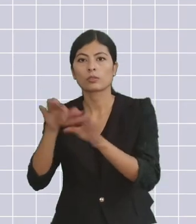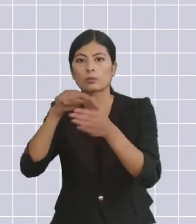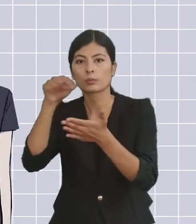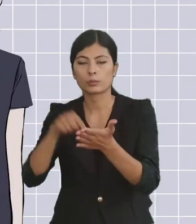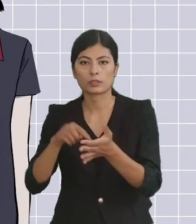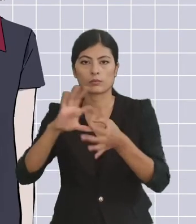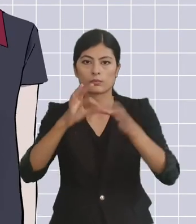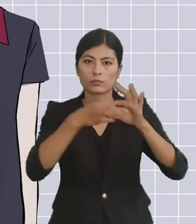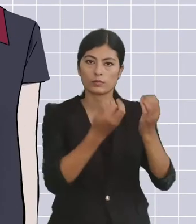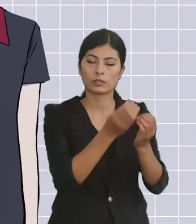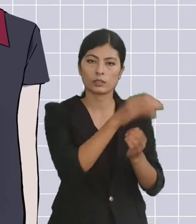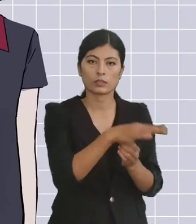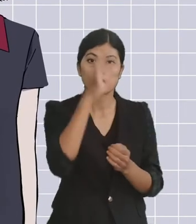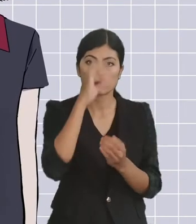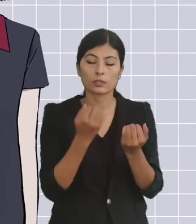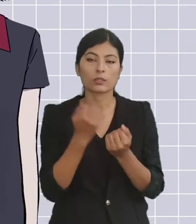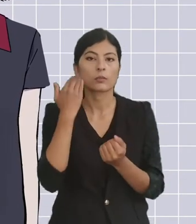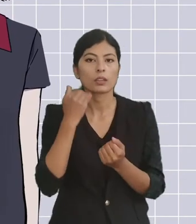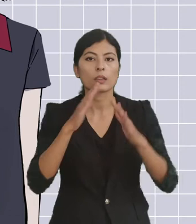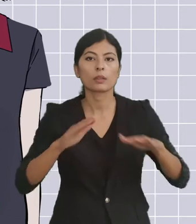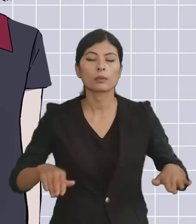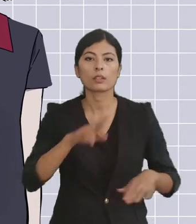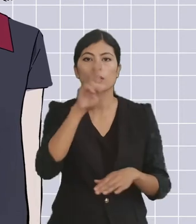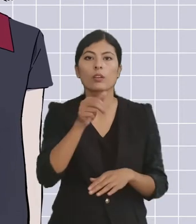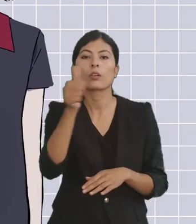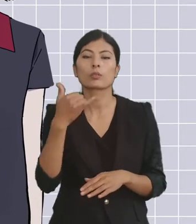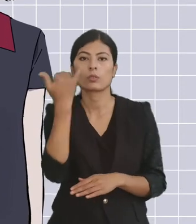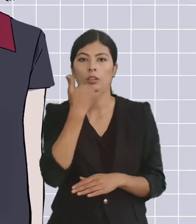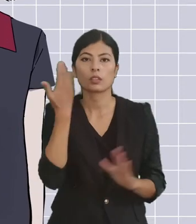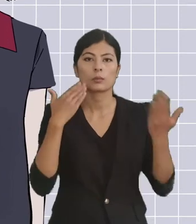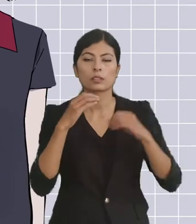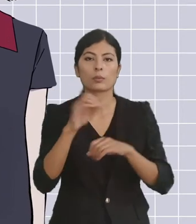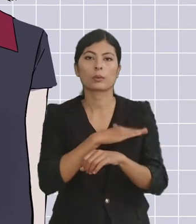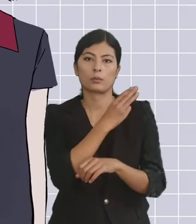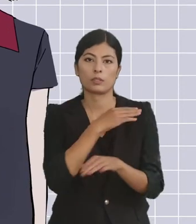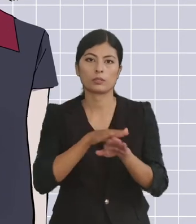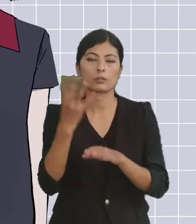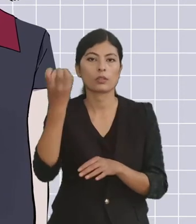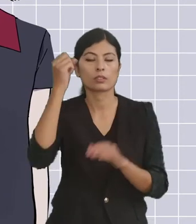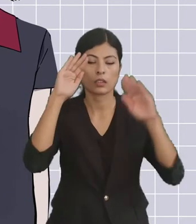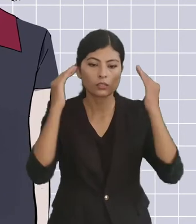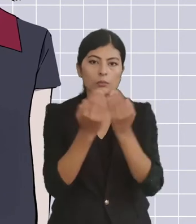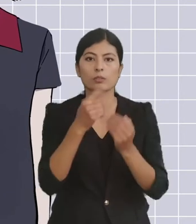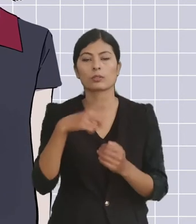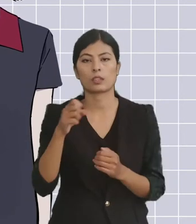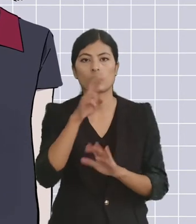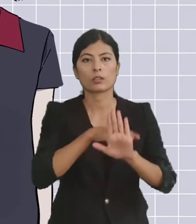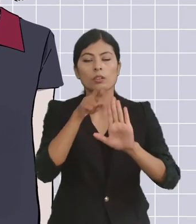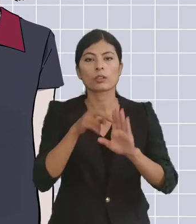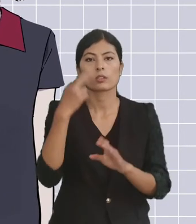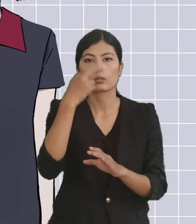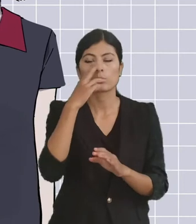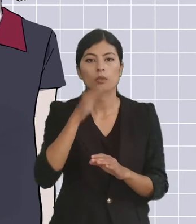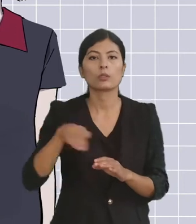इसेस गरी महिला पालबालिका तथा अन्य लंगी किमसा प्रवावित को अधिकार को सम्मर्शन को लागी रणनेतिक रूप मां उच्च